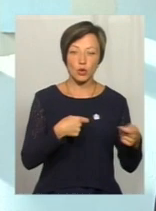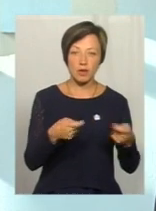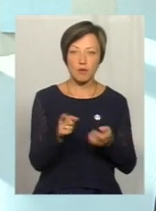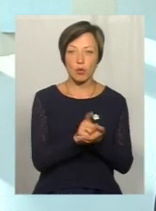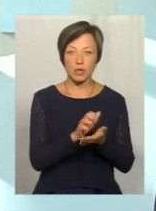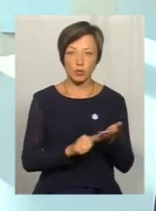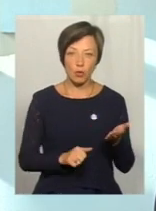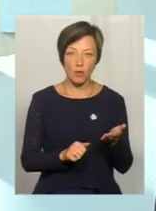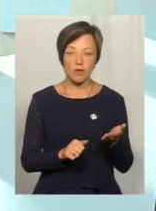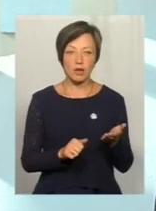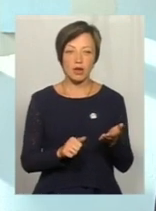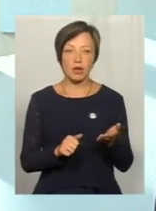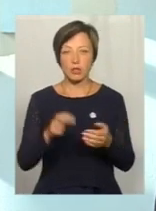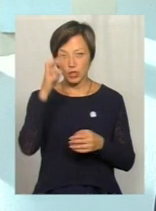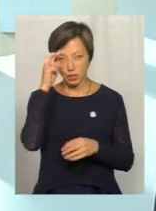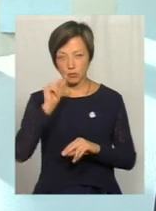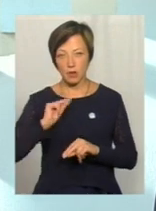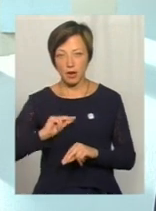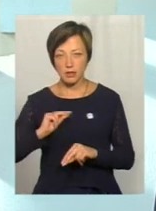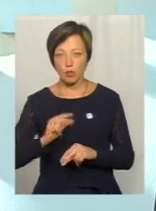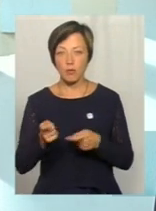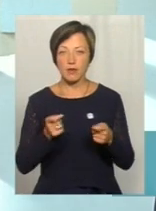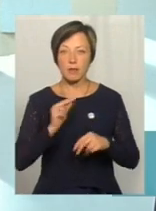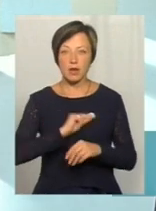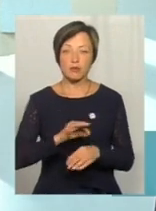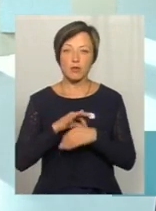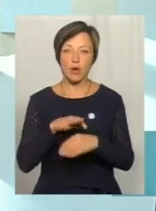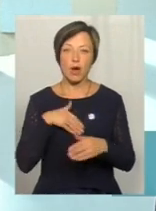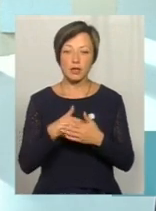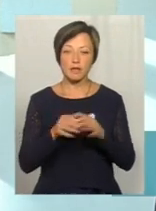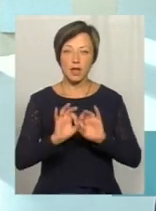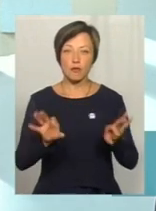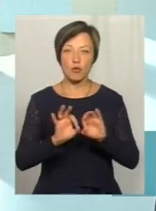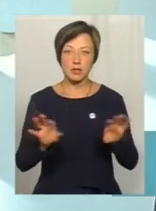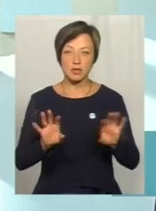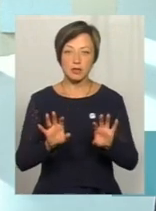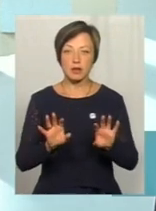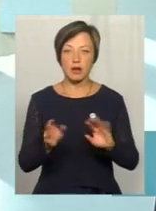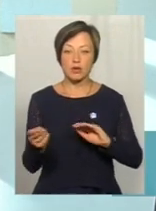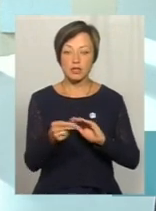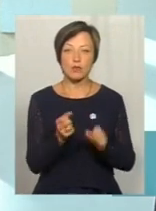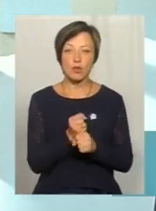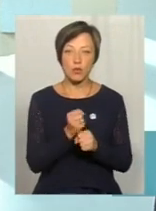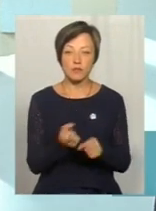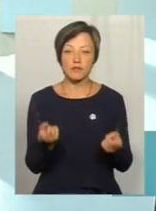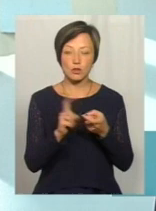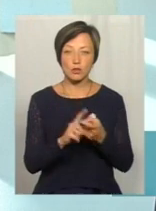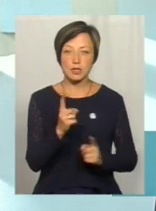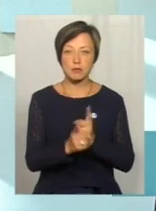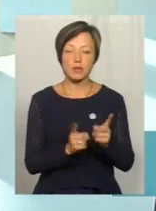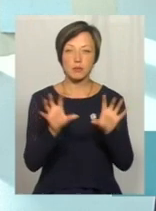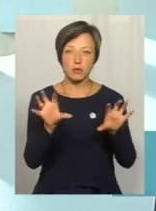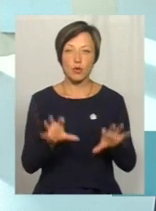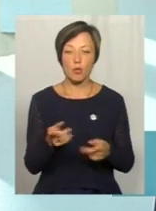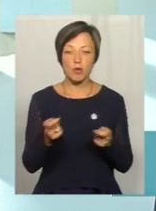податкова інспекція, управління держпраці. У управління праці проводилась активна інформаційна роз'ясна робота. У зв'язку з змінами в законодавстві,